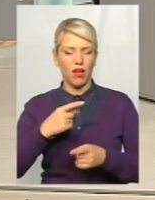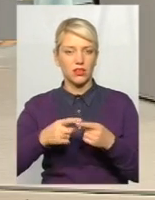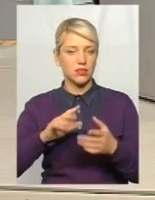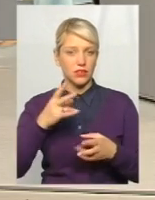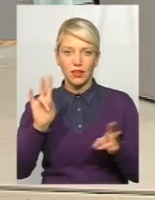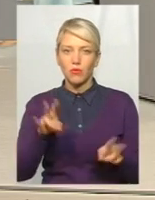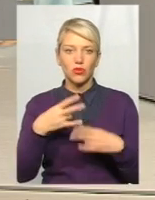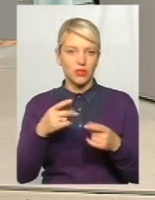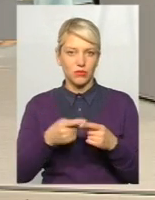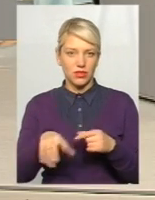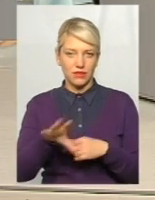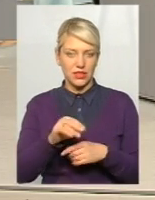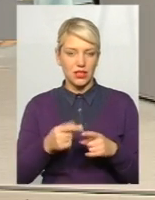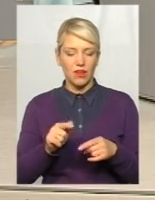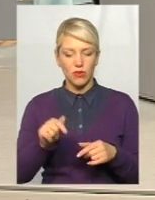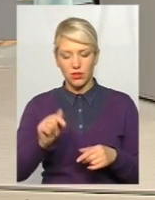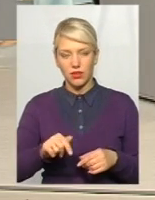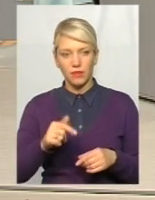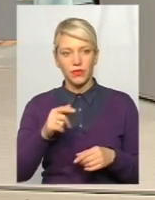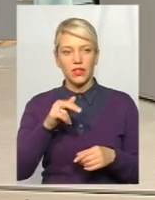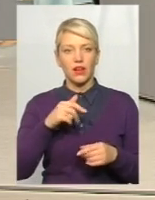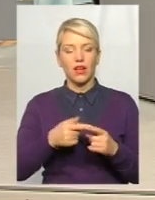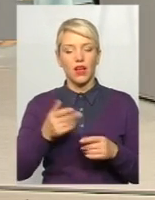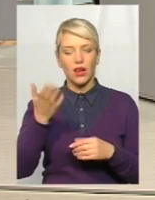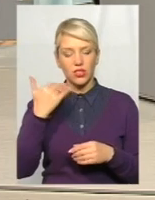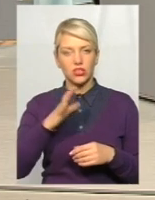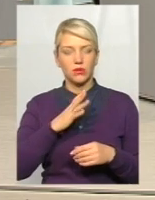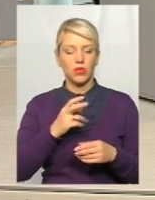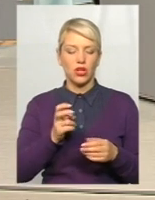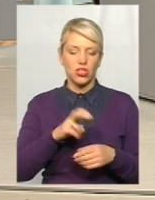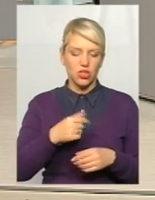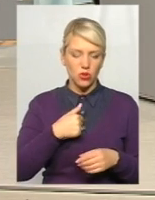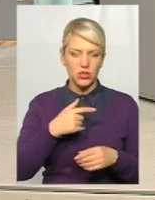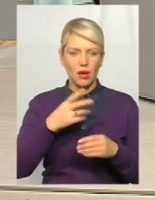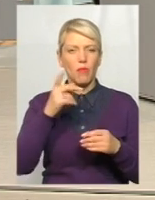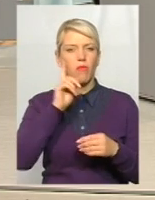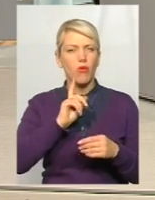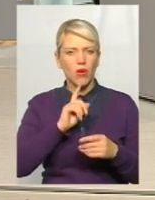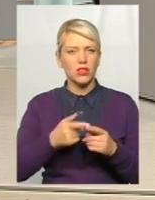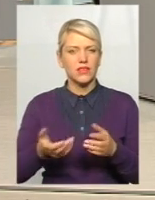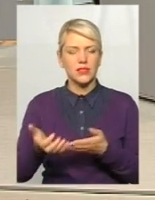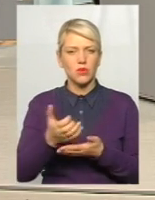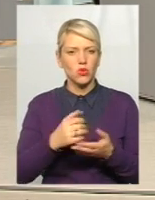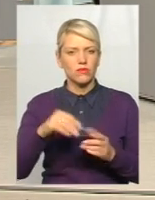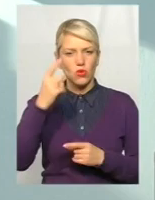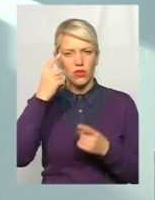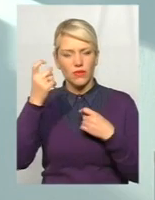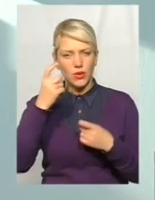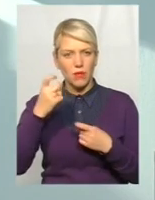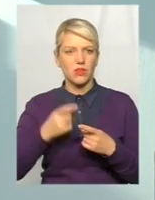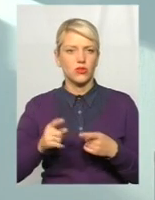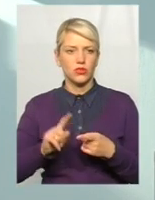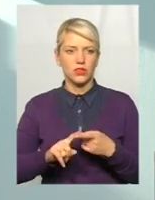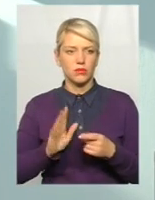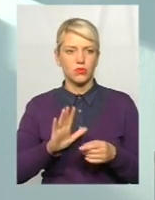інформацію. Ця інформація, вони йшли до себе, теж збирали, сказали, так, звітуйте мені. Поки оці всі приміжні щаблі проходили,